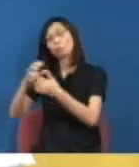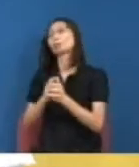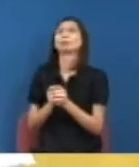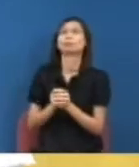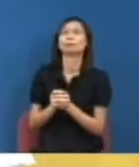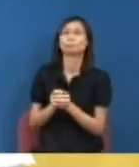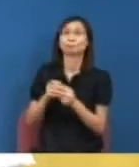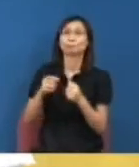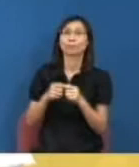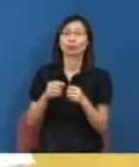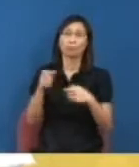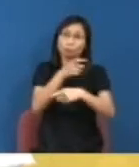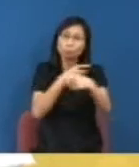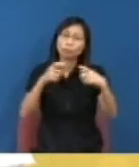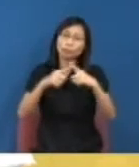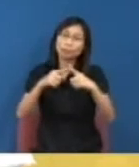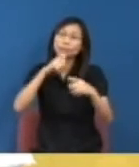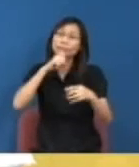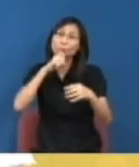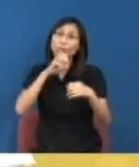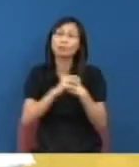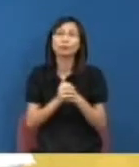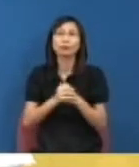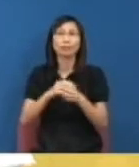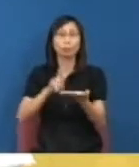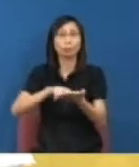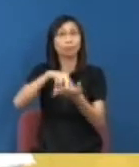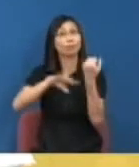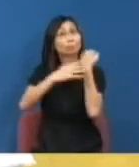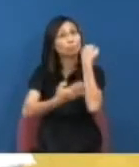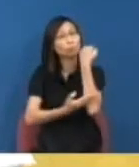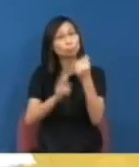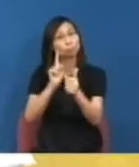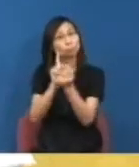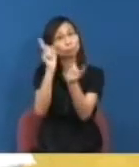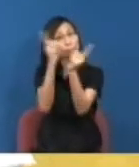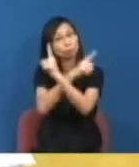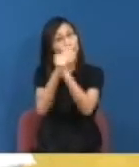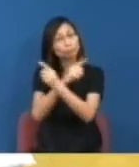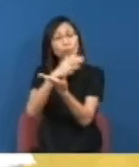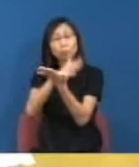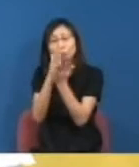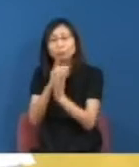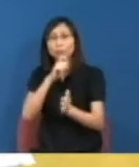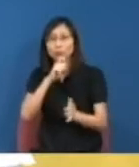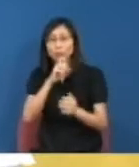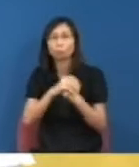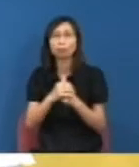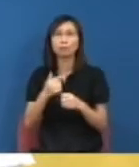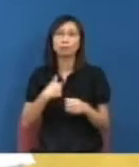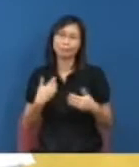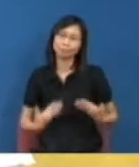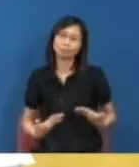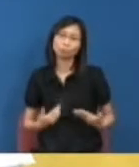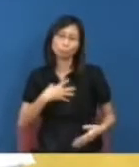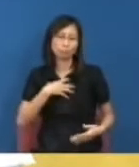些公眾人士商界人士有校友代表我想最後現在梁志同所說的我覺得暫時看他怎樣